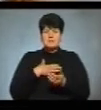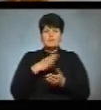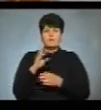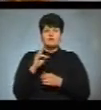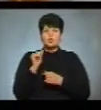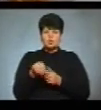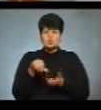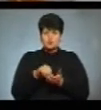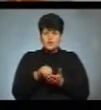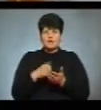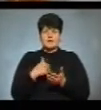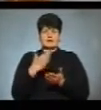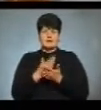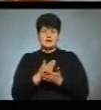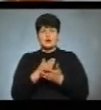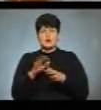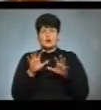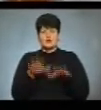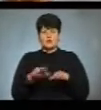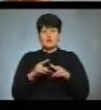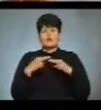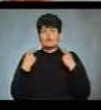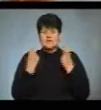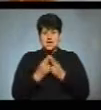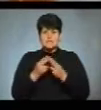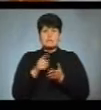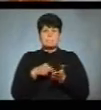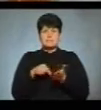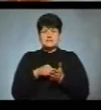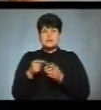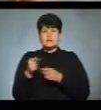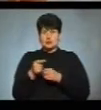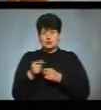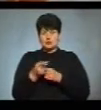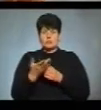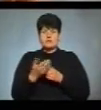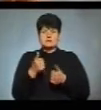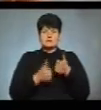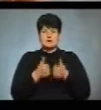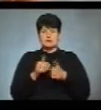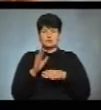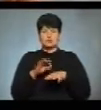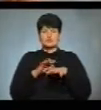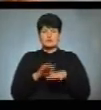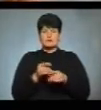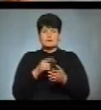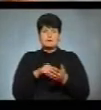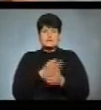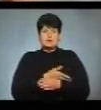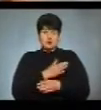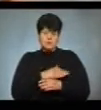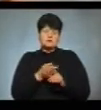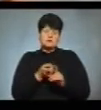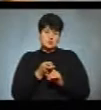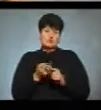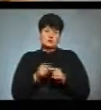а є головою Федерації міста Тернополя картингу. Змагання будуть проходити в місті Полтава. пустим